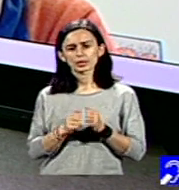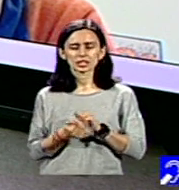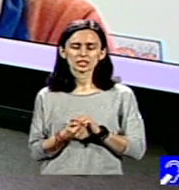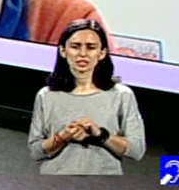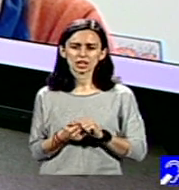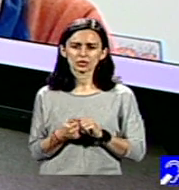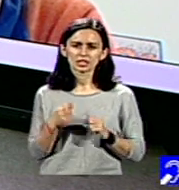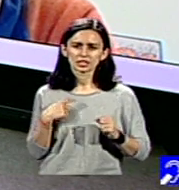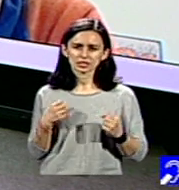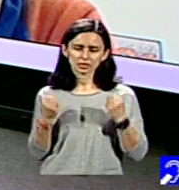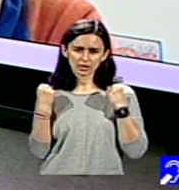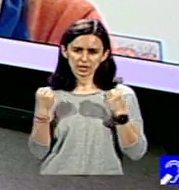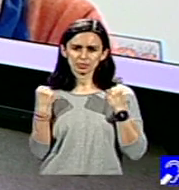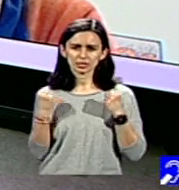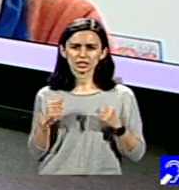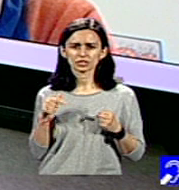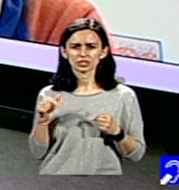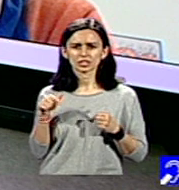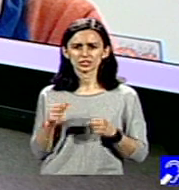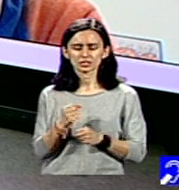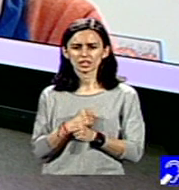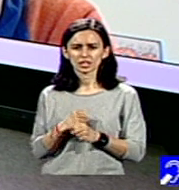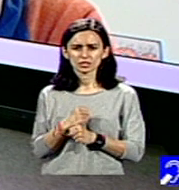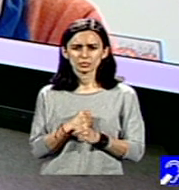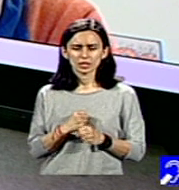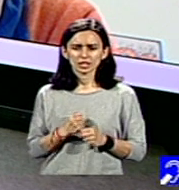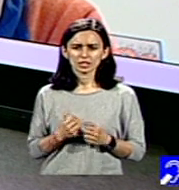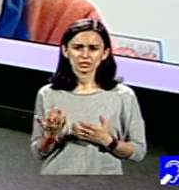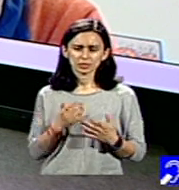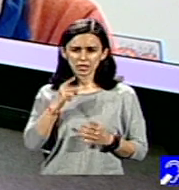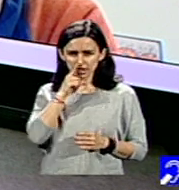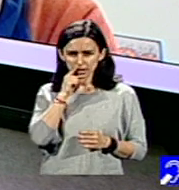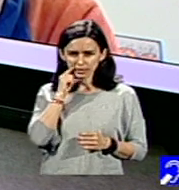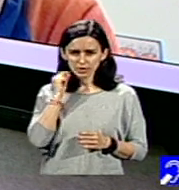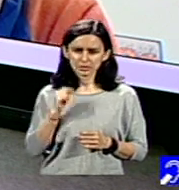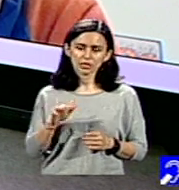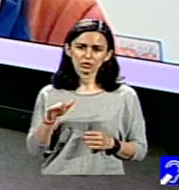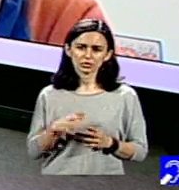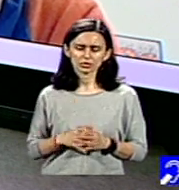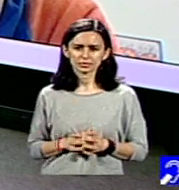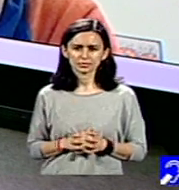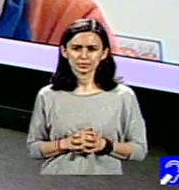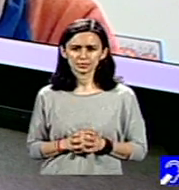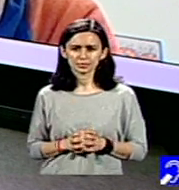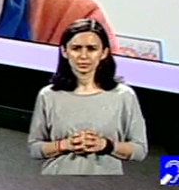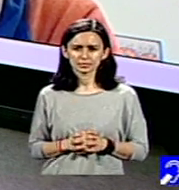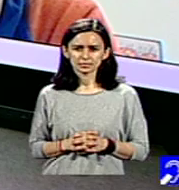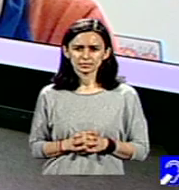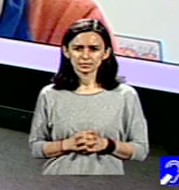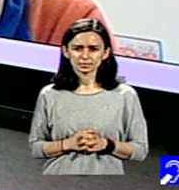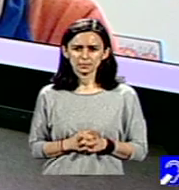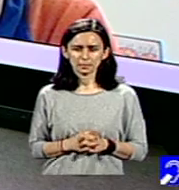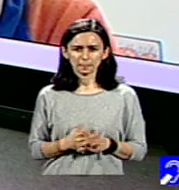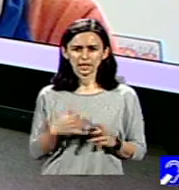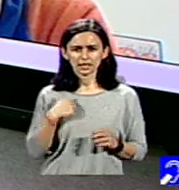ies mai întăriți din această experiență nefericită pe care omenirea a traversat-o? Aș vrea să zic că